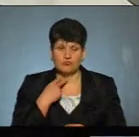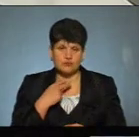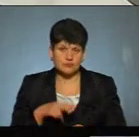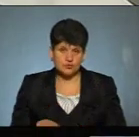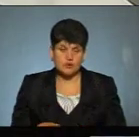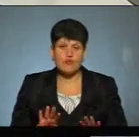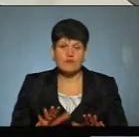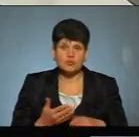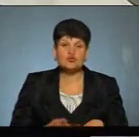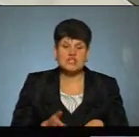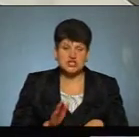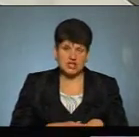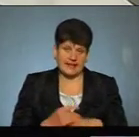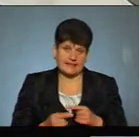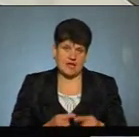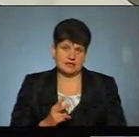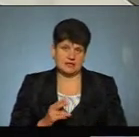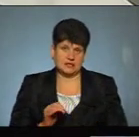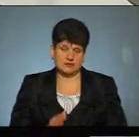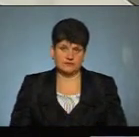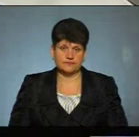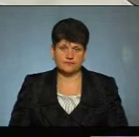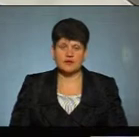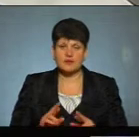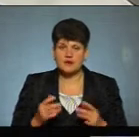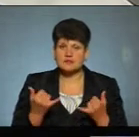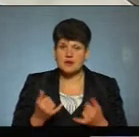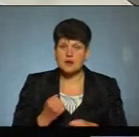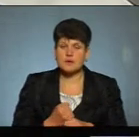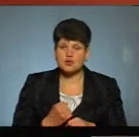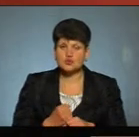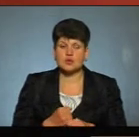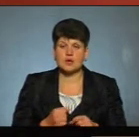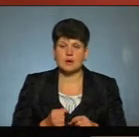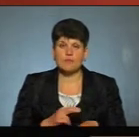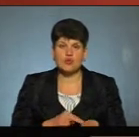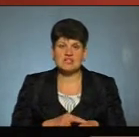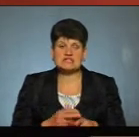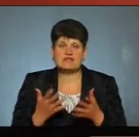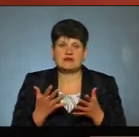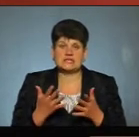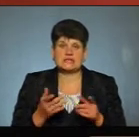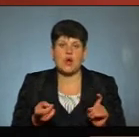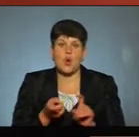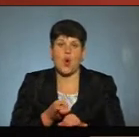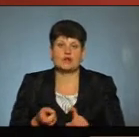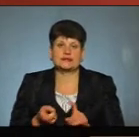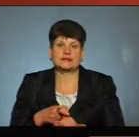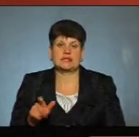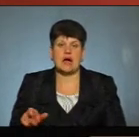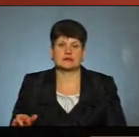випадку тих тяжких наслідків, про які я сказав. А як наразі працює поліція у визначенні контактних людей, хворих?